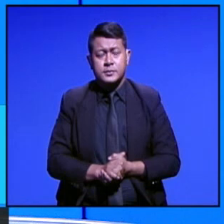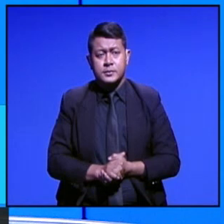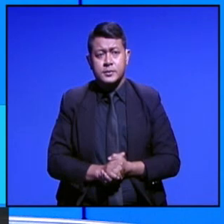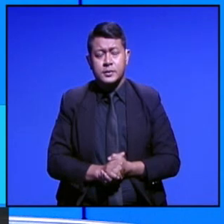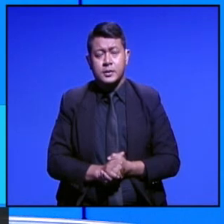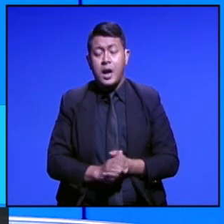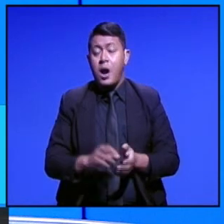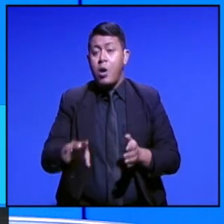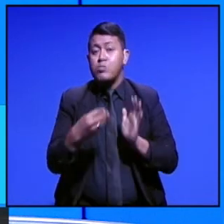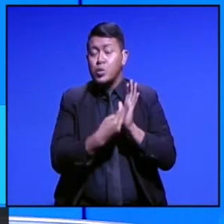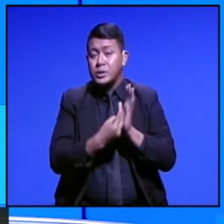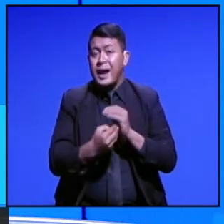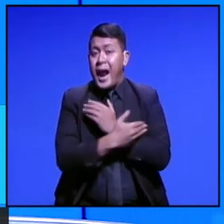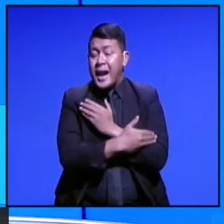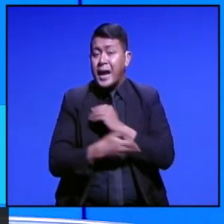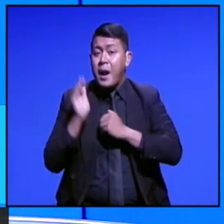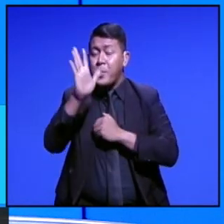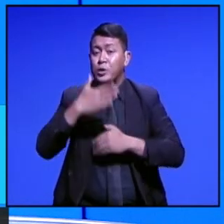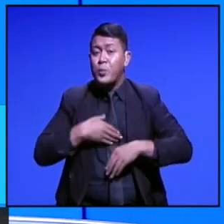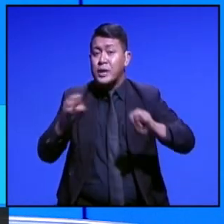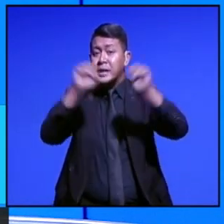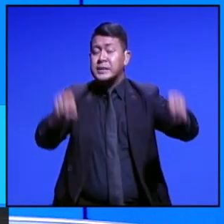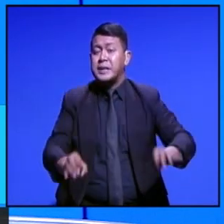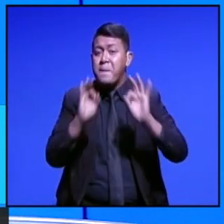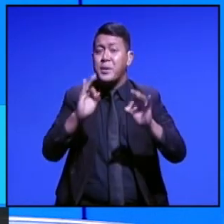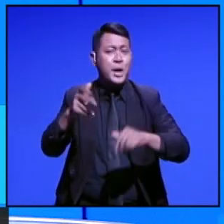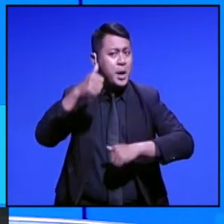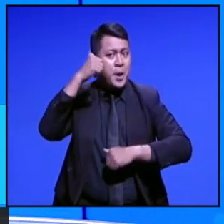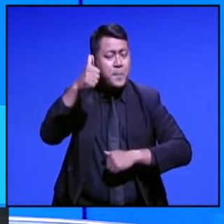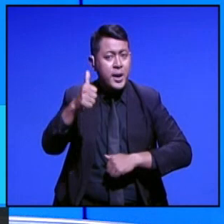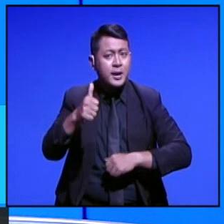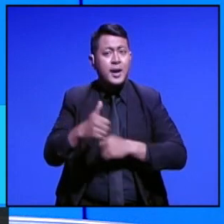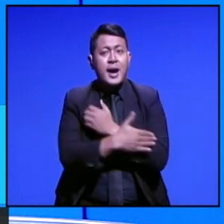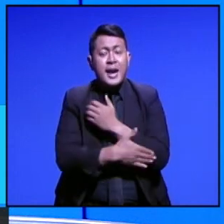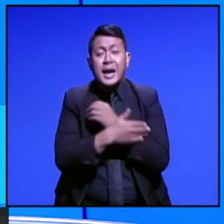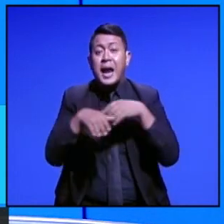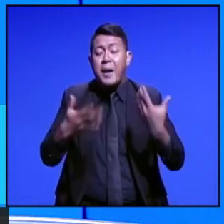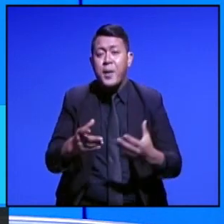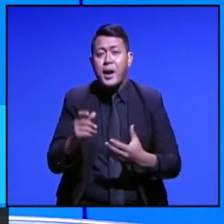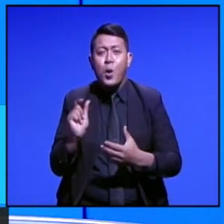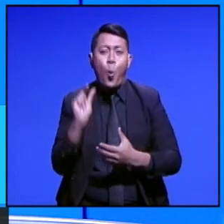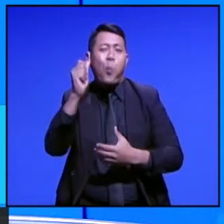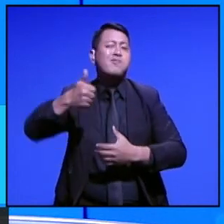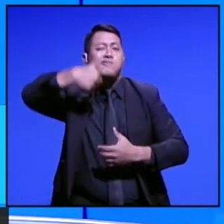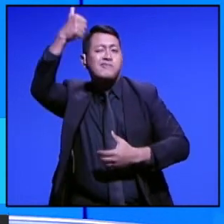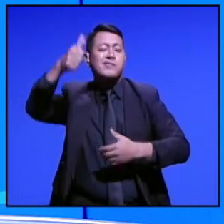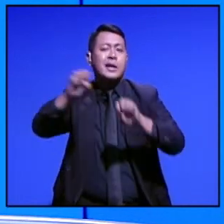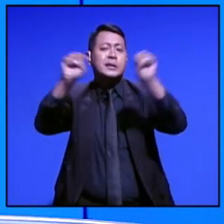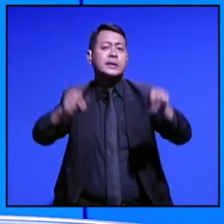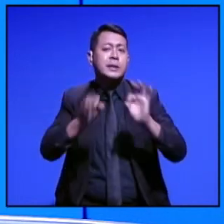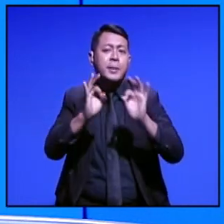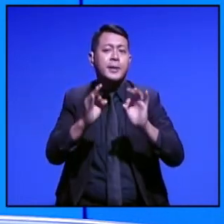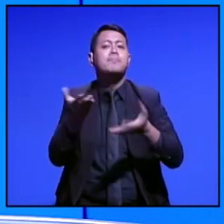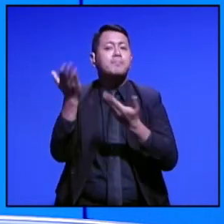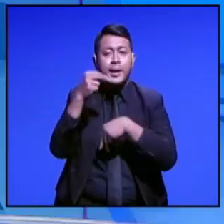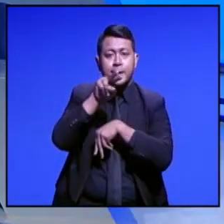Fakta membuktikan negara-negara maju memiliki sistem pendidikan yang baik. Lalu negara mana saja yang unggul dalam sistem pendidikannya? Kita lihat satu